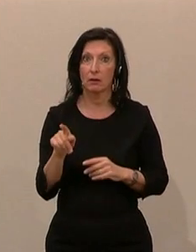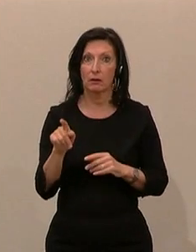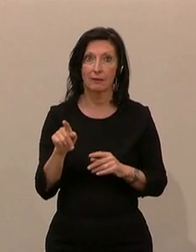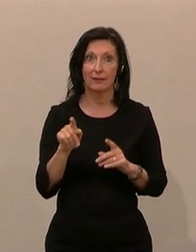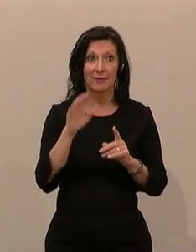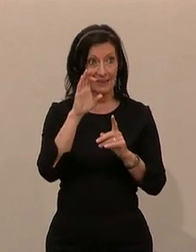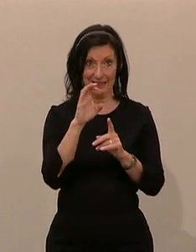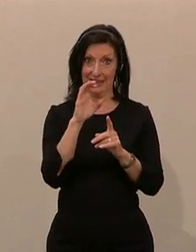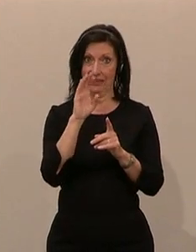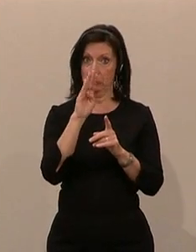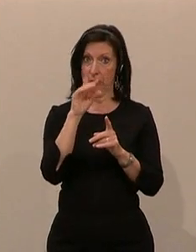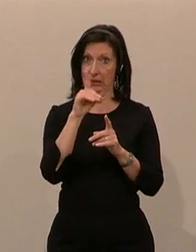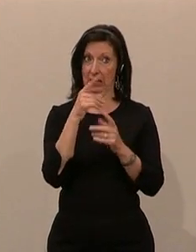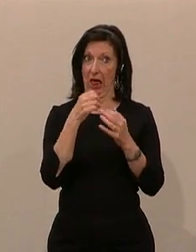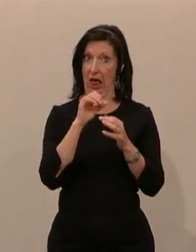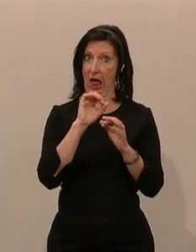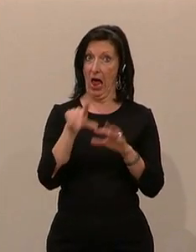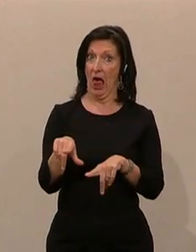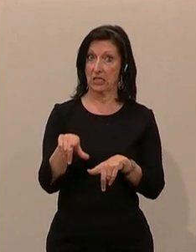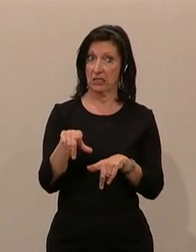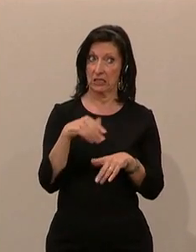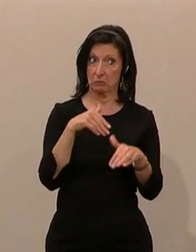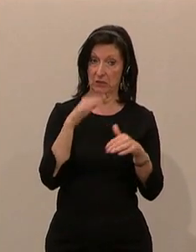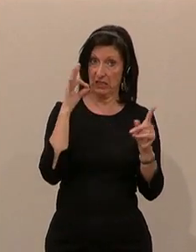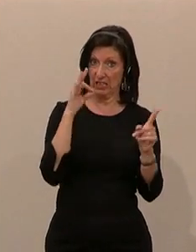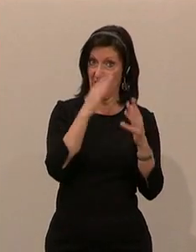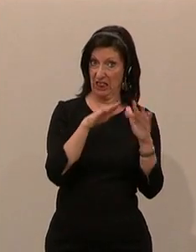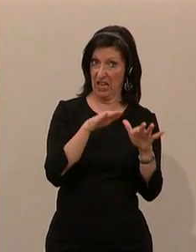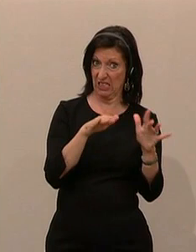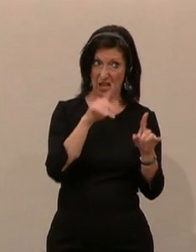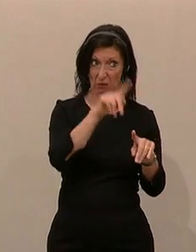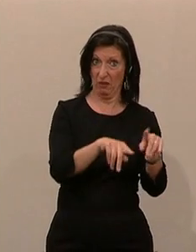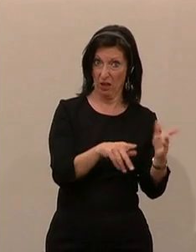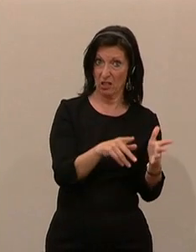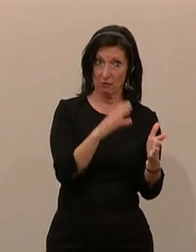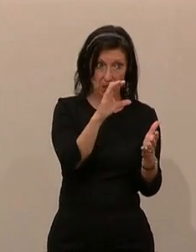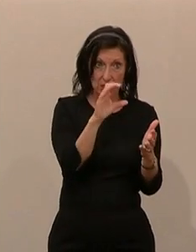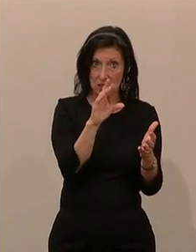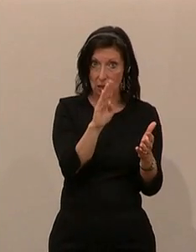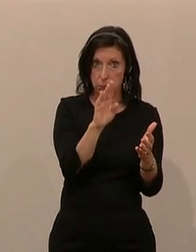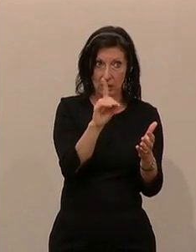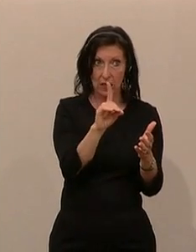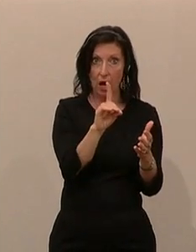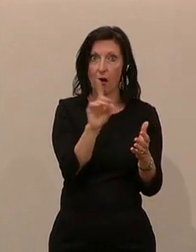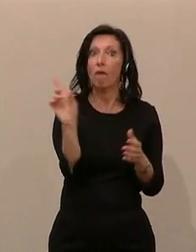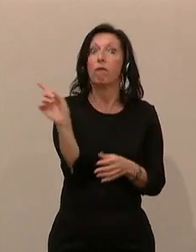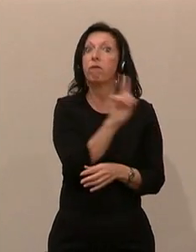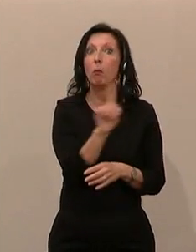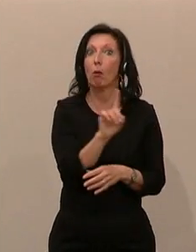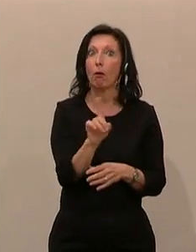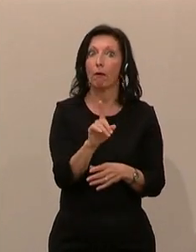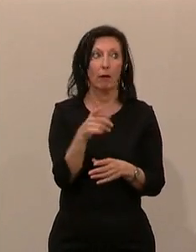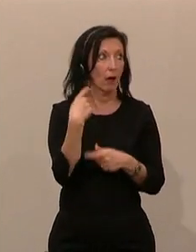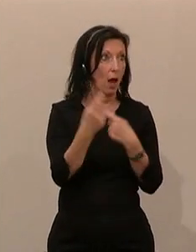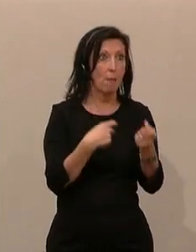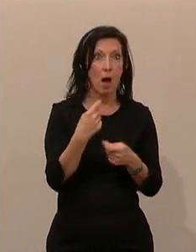CBD-Erlass der Ministerin aus dem Dezember ins Unrecht, wo ja quasi ein CBD-Totalverbot für den Handel